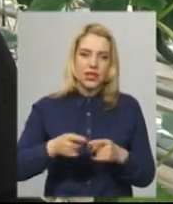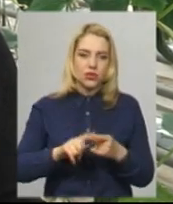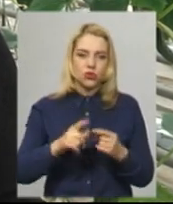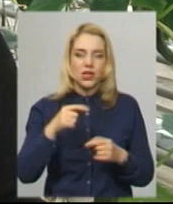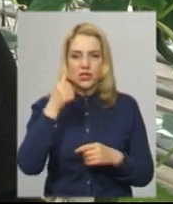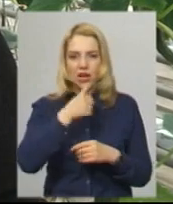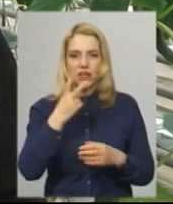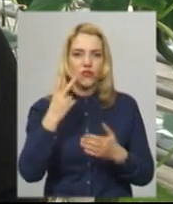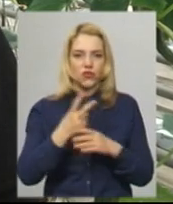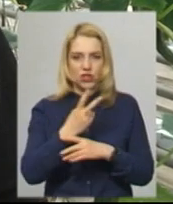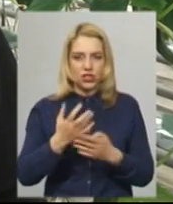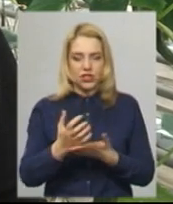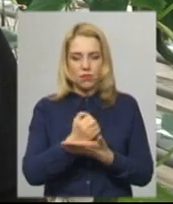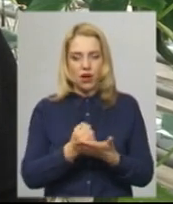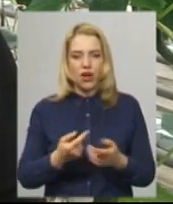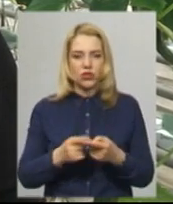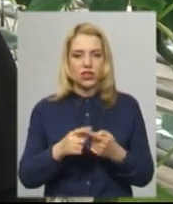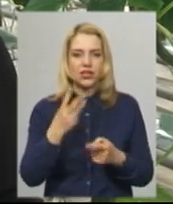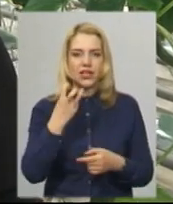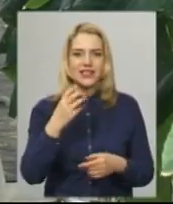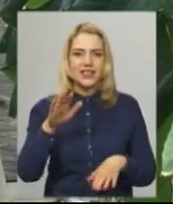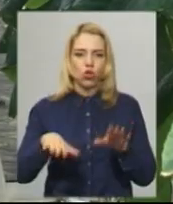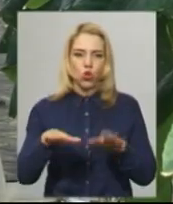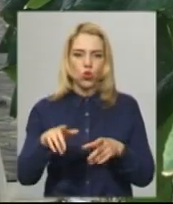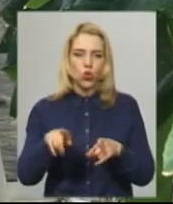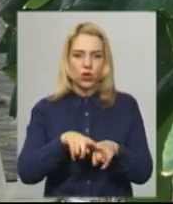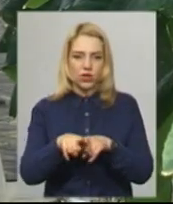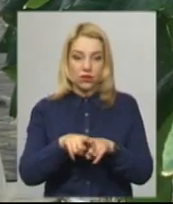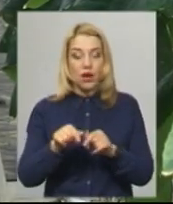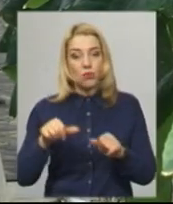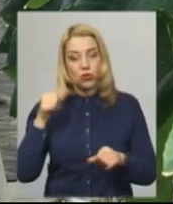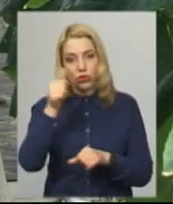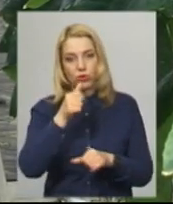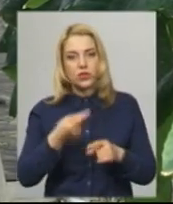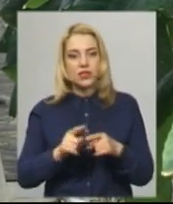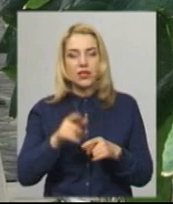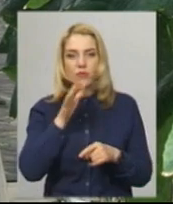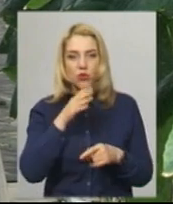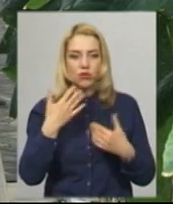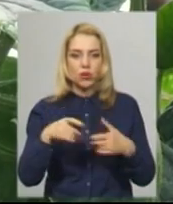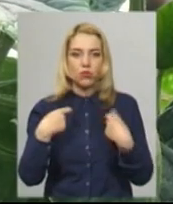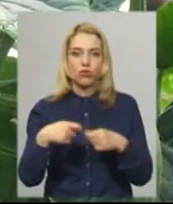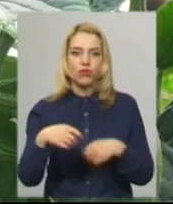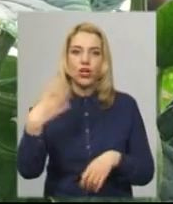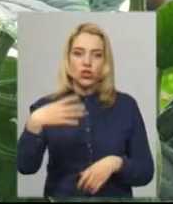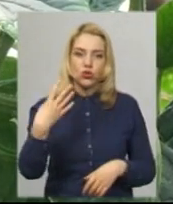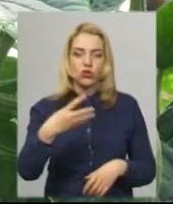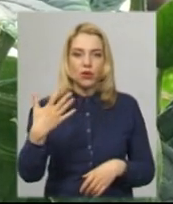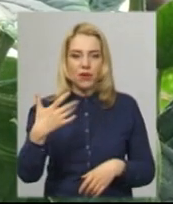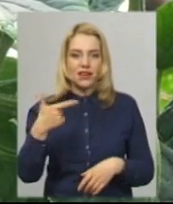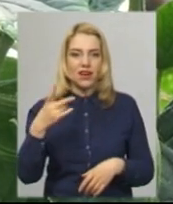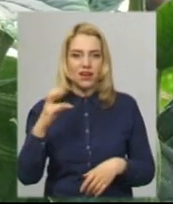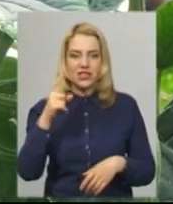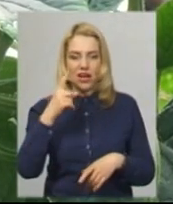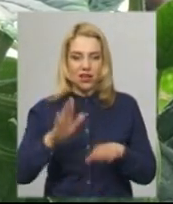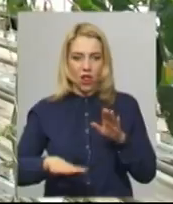двічі збирають урожай, і він становить приблизно 300 тонн огірків. Минулого року в цю пору огірки продавали по 40-45 гривень за кілограм. Цього